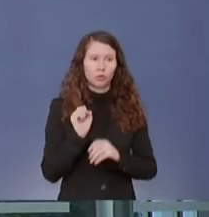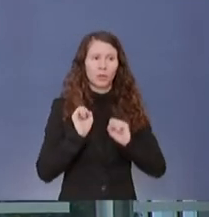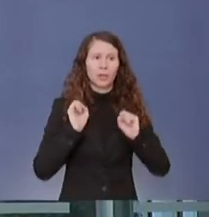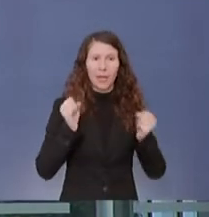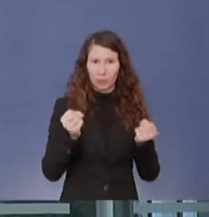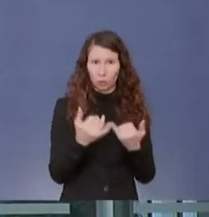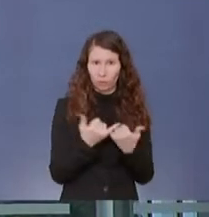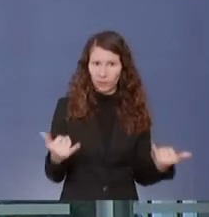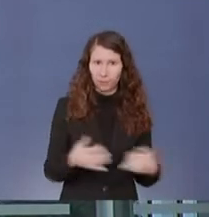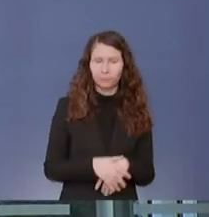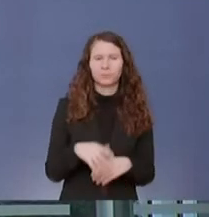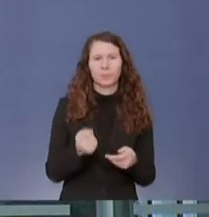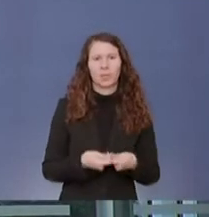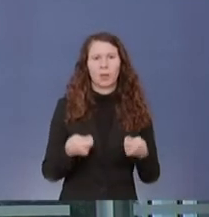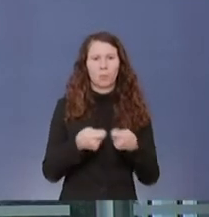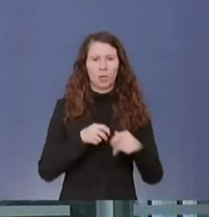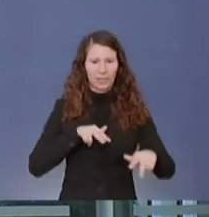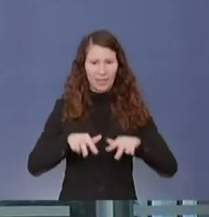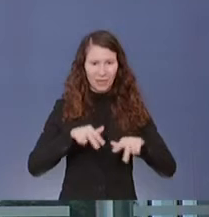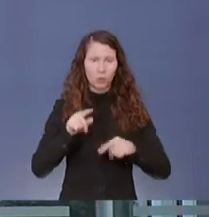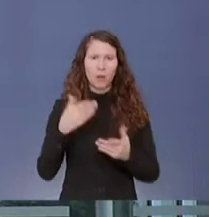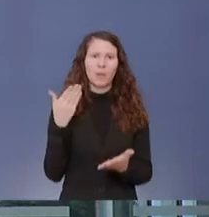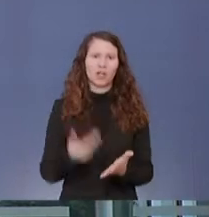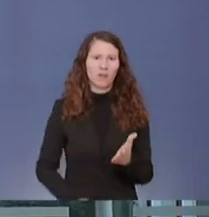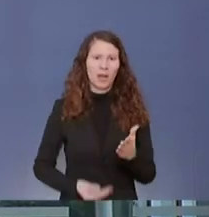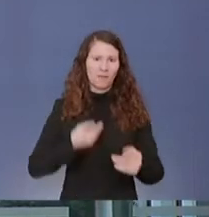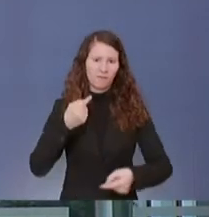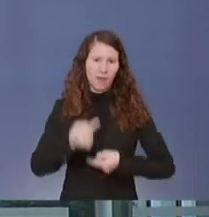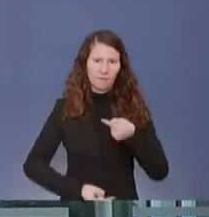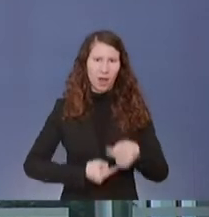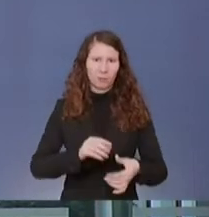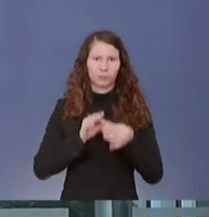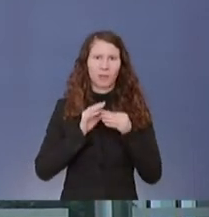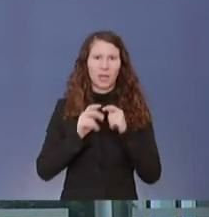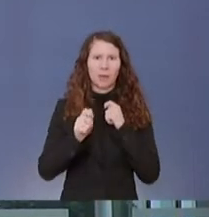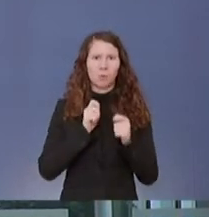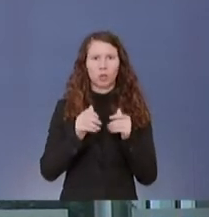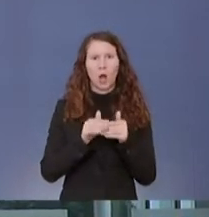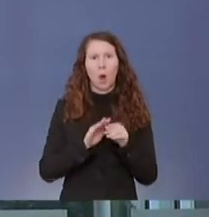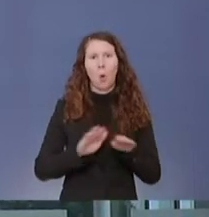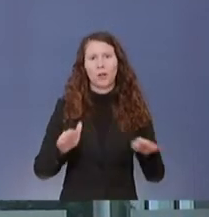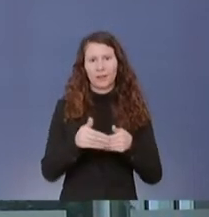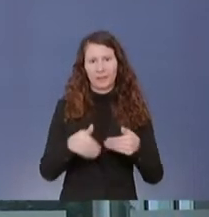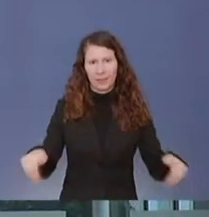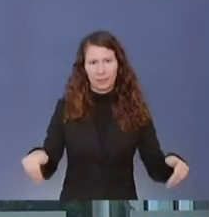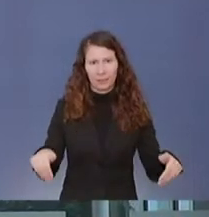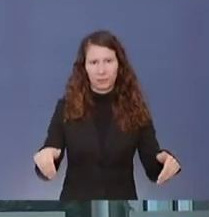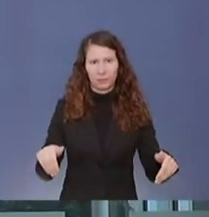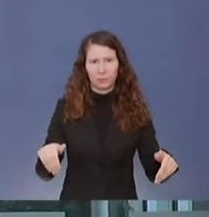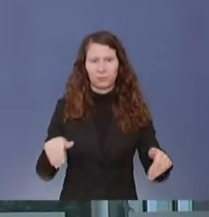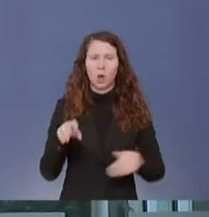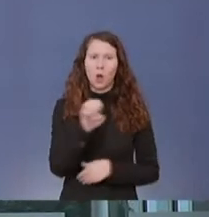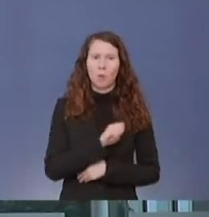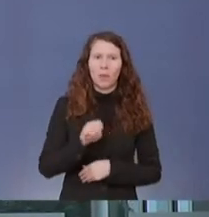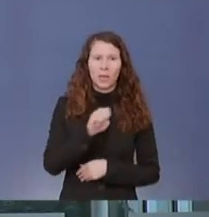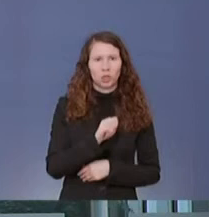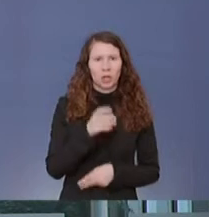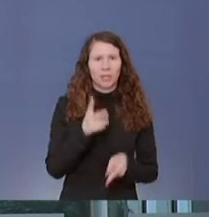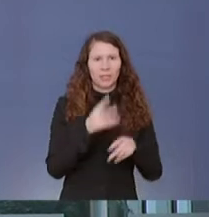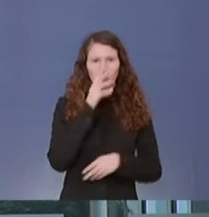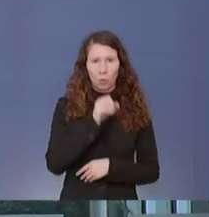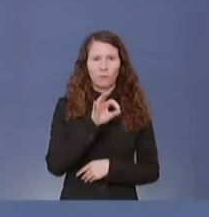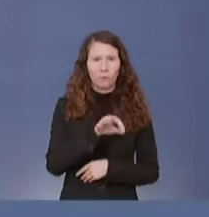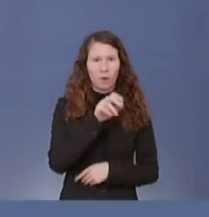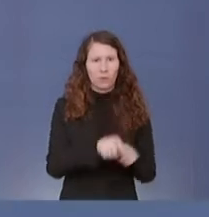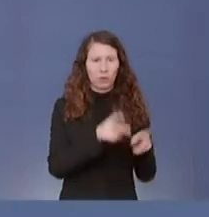Die Bundesregierung hat das Beschwerdeverfahren von Reporter ohne Grenzen vor dem Europäischen Gerichtshof für Menschenrechte zur Kenntnis genommen.